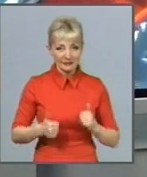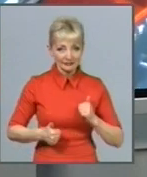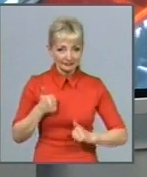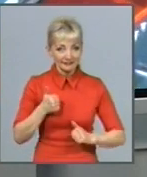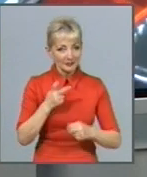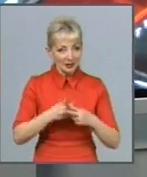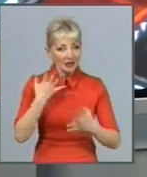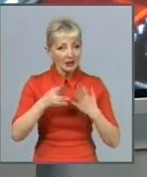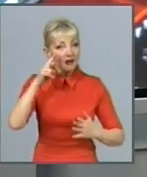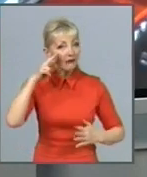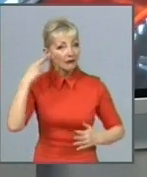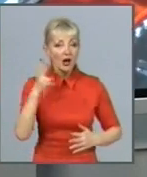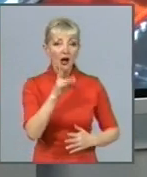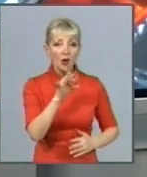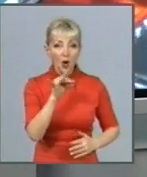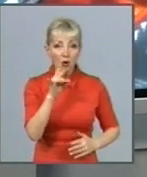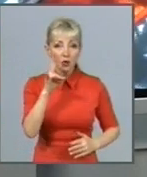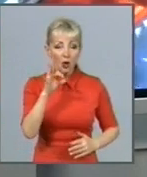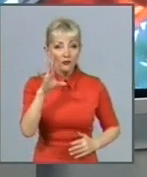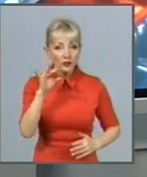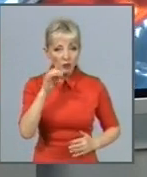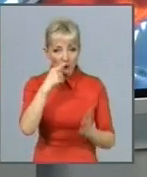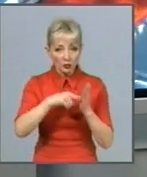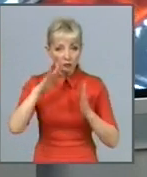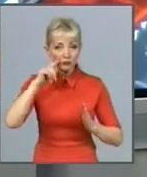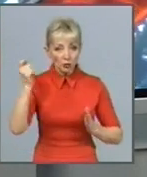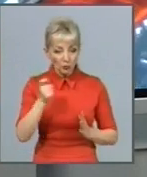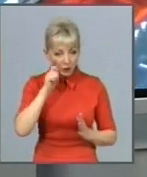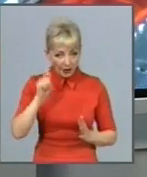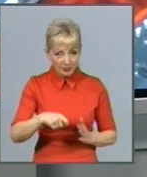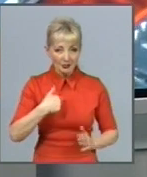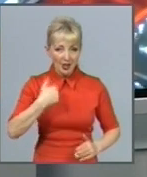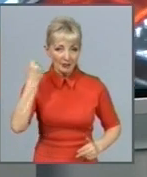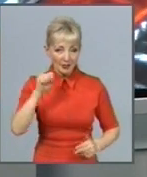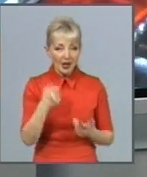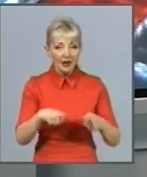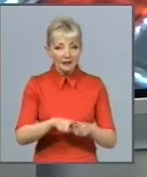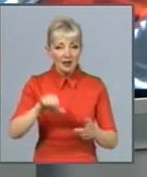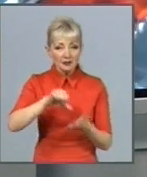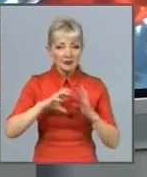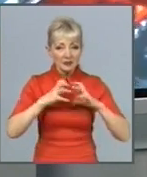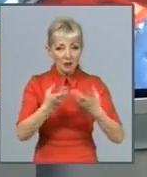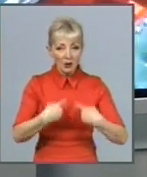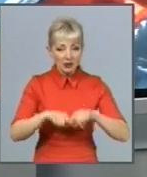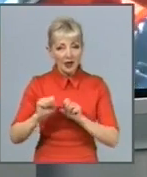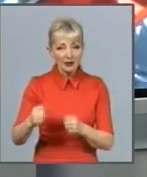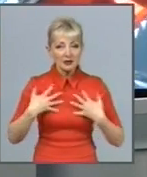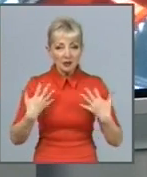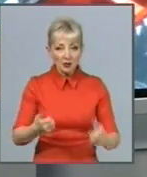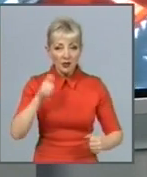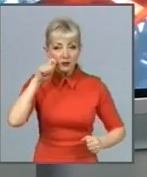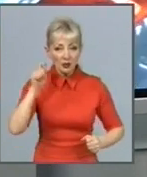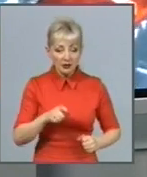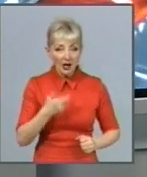коронавірус потрапить в Україну, вона з ним впорається. Так представник Всесвітньої організації охорони здоров'я в Україні прокоментував